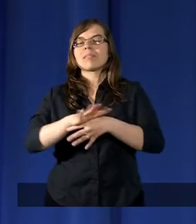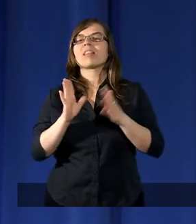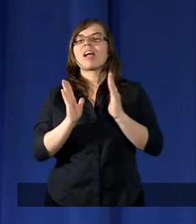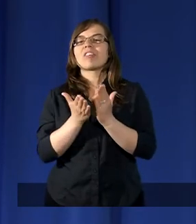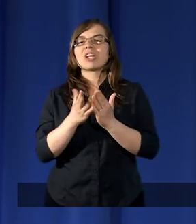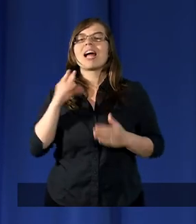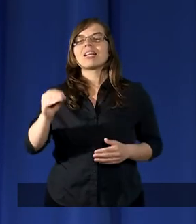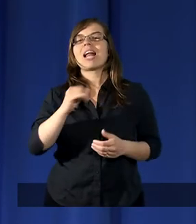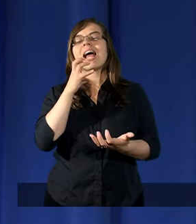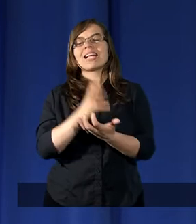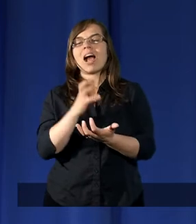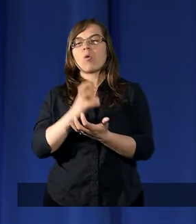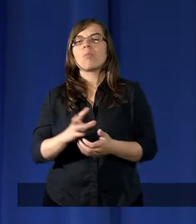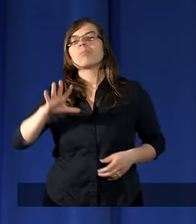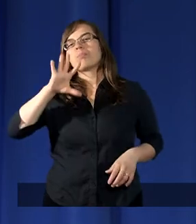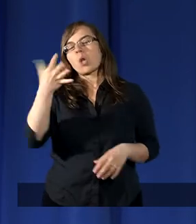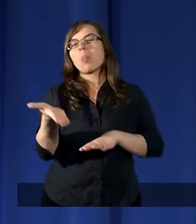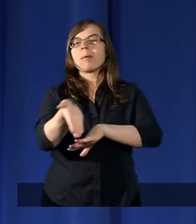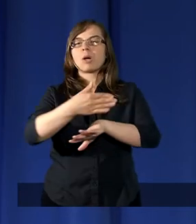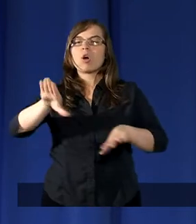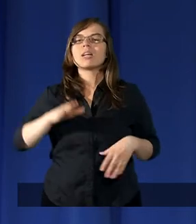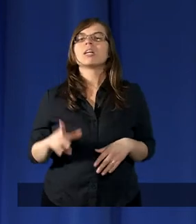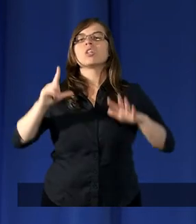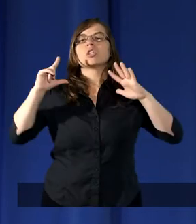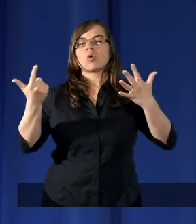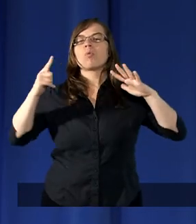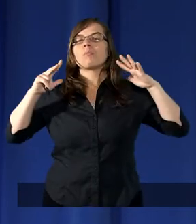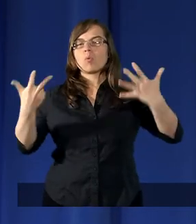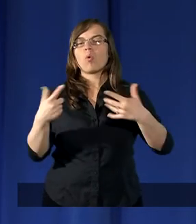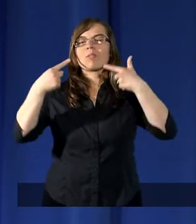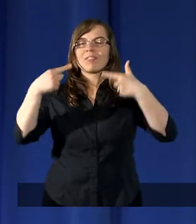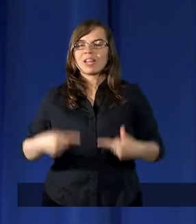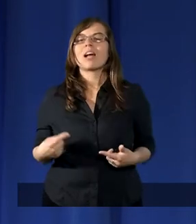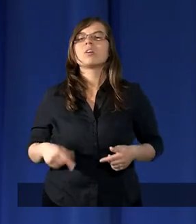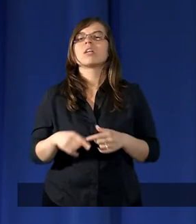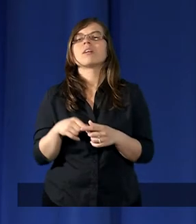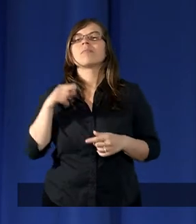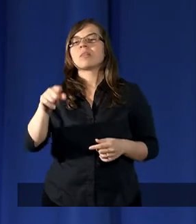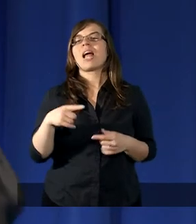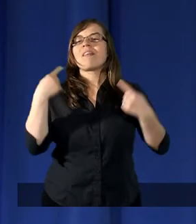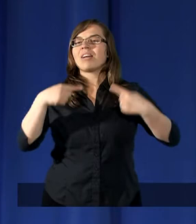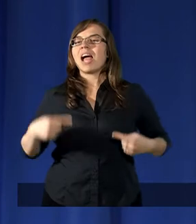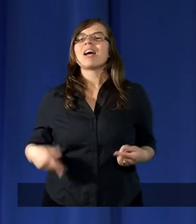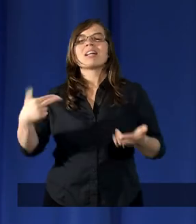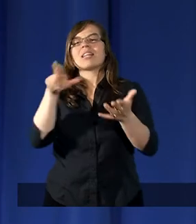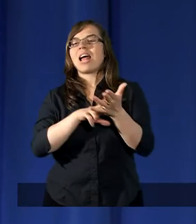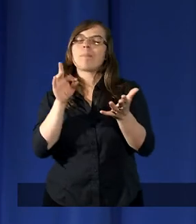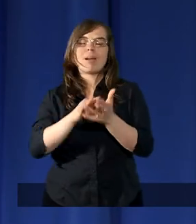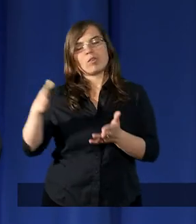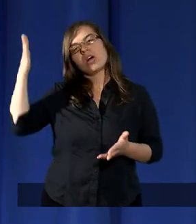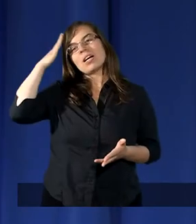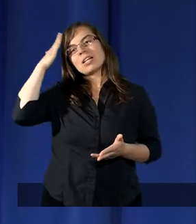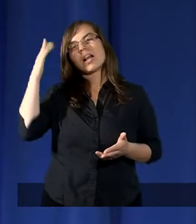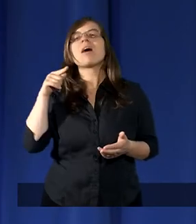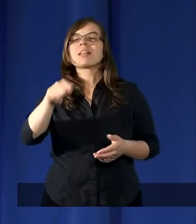księdze Jakuba w 5 rozdziale 7-8 wierszu. Te wiersze na pewno znamy.